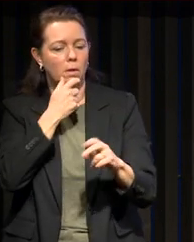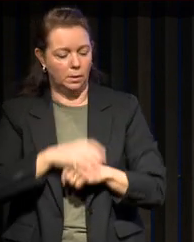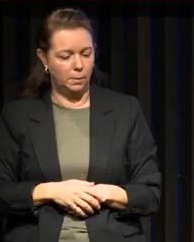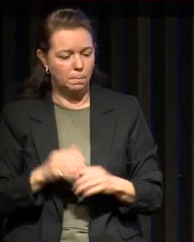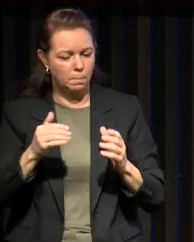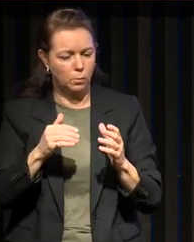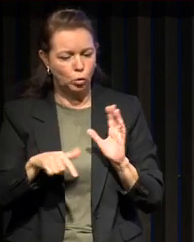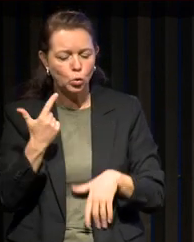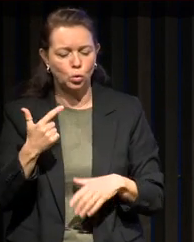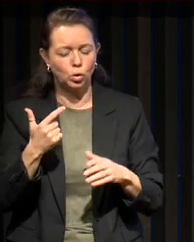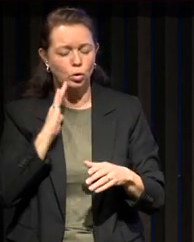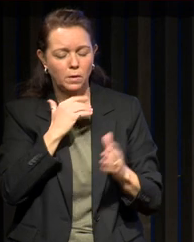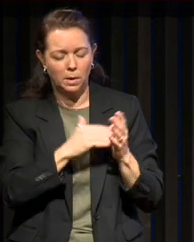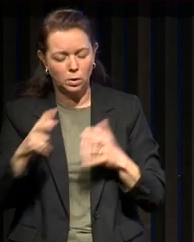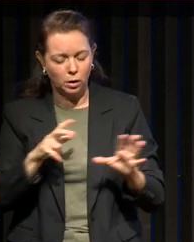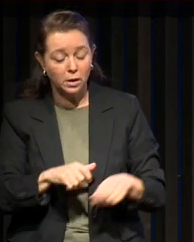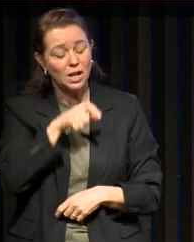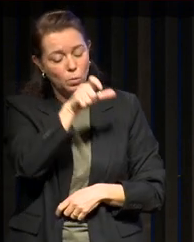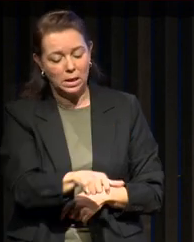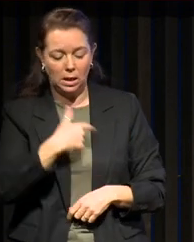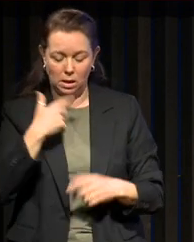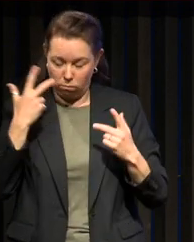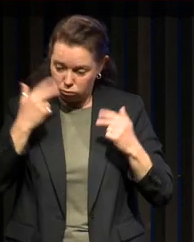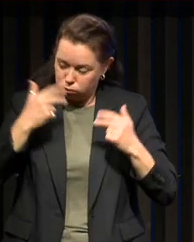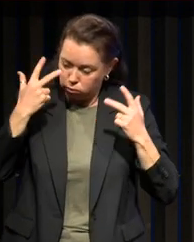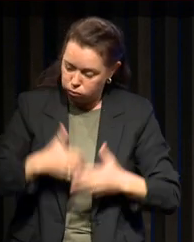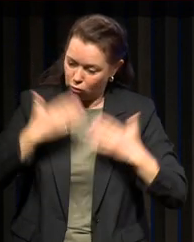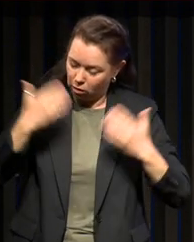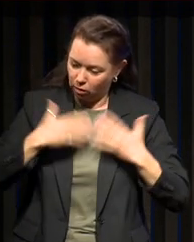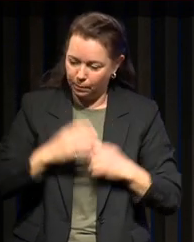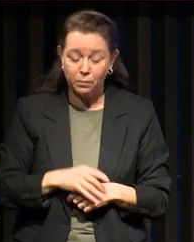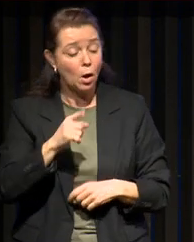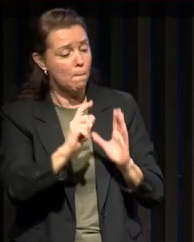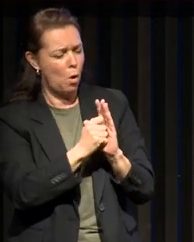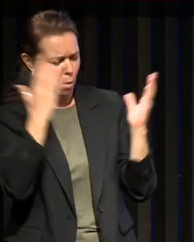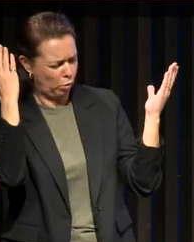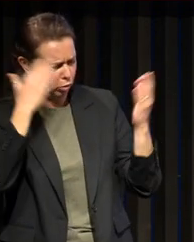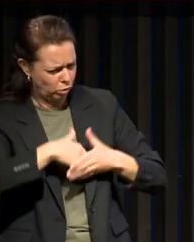1888, se plaignant d'une somnolence intense. Lorsqu'il dormait profondément,